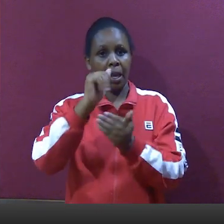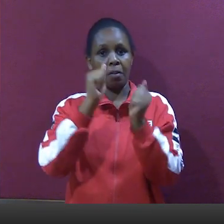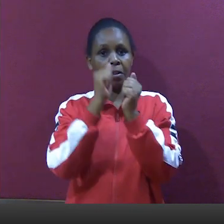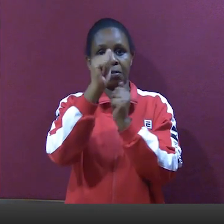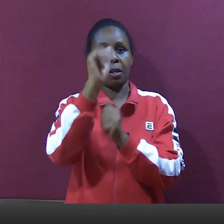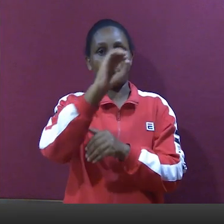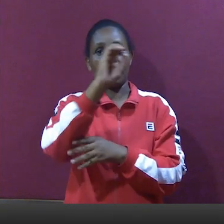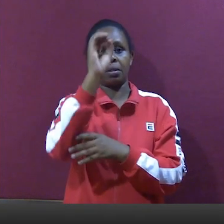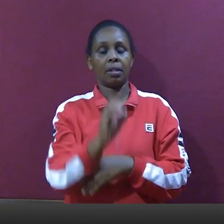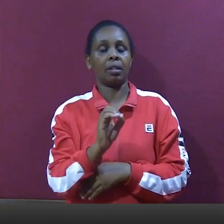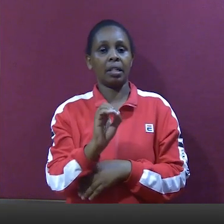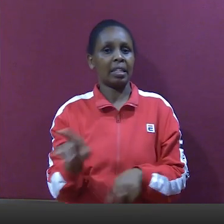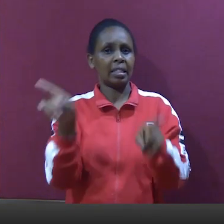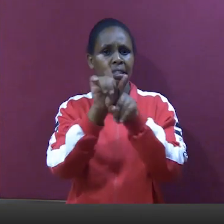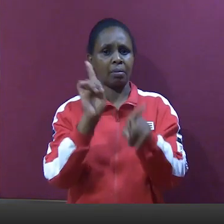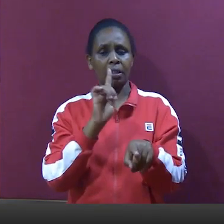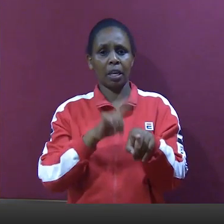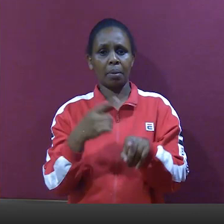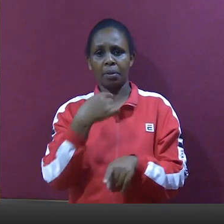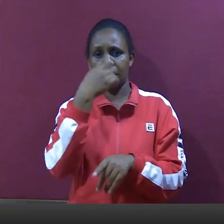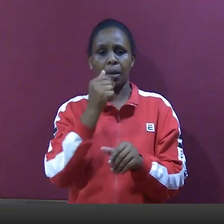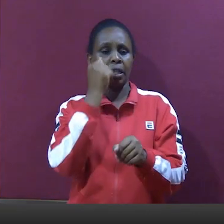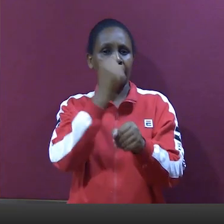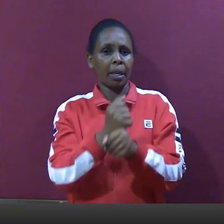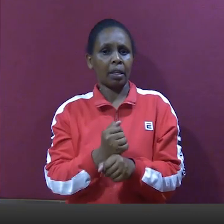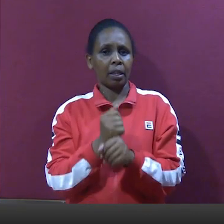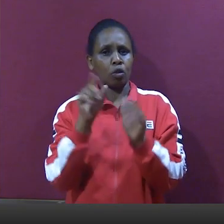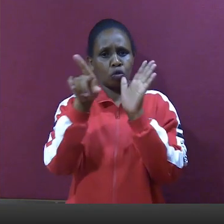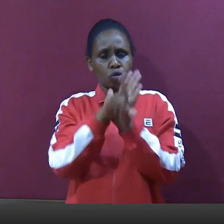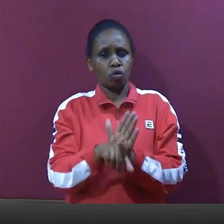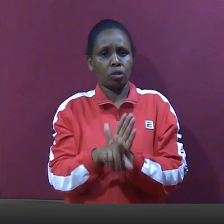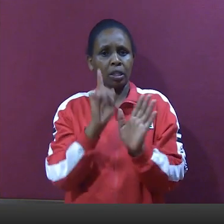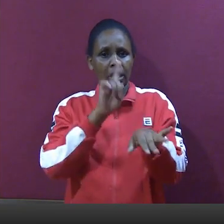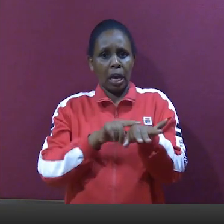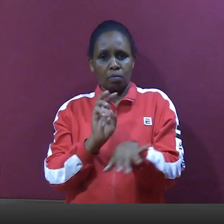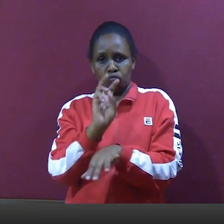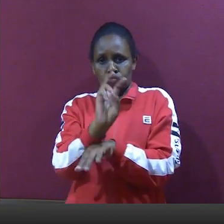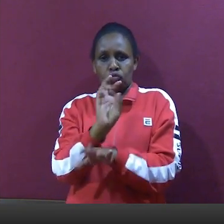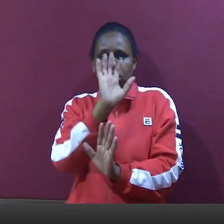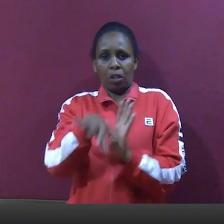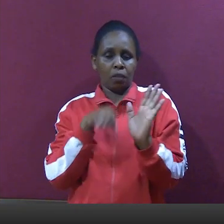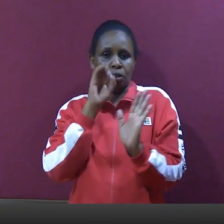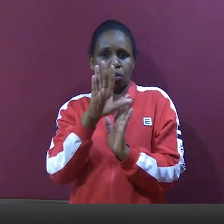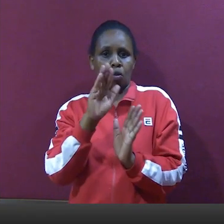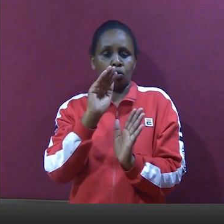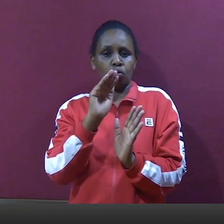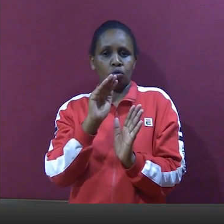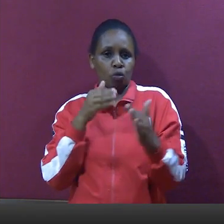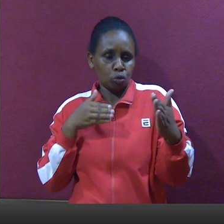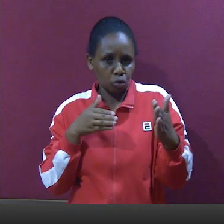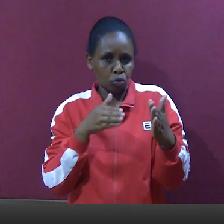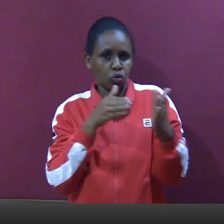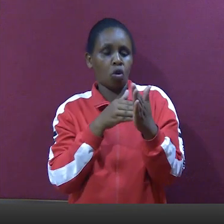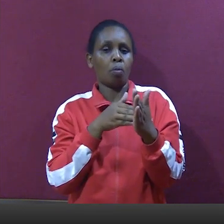15%. Aitha, alisema wataweka sheria za kuthibiti umri wa kutazama vipindi ili kuzuhia watoto wa